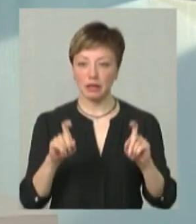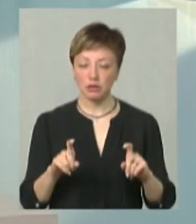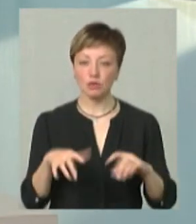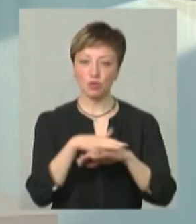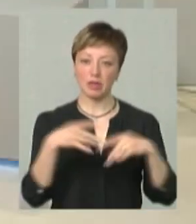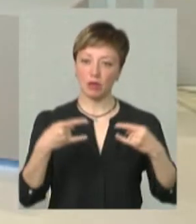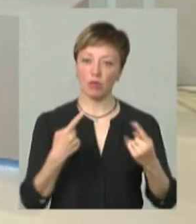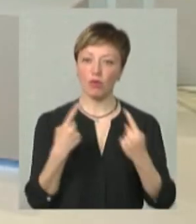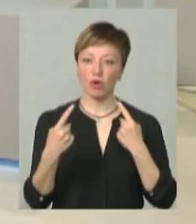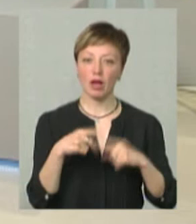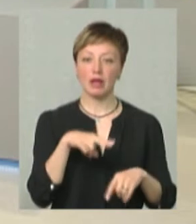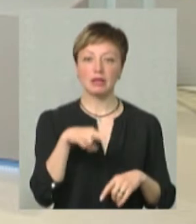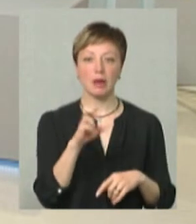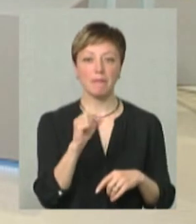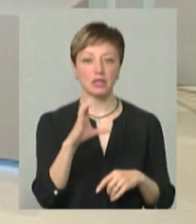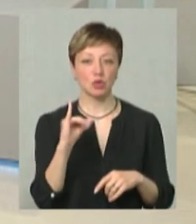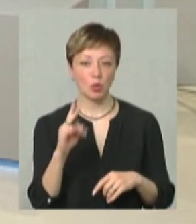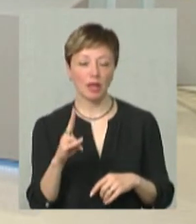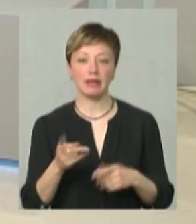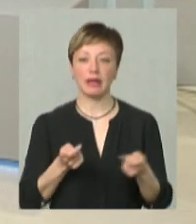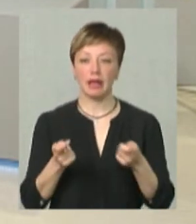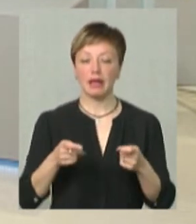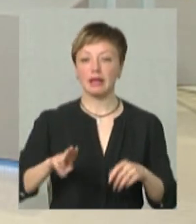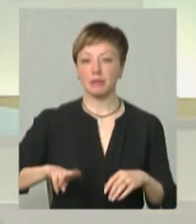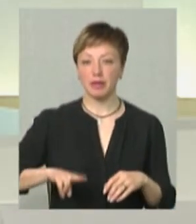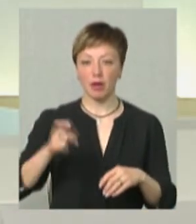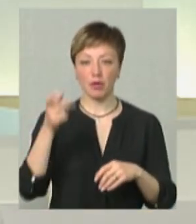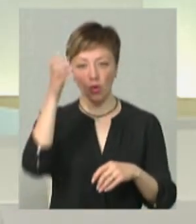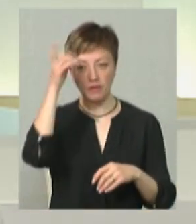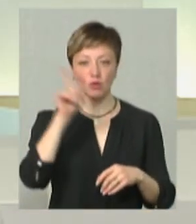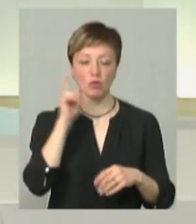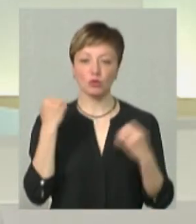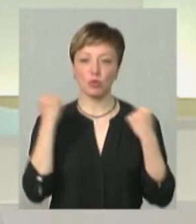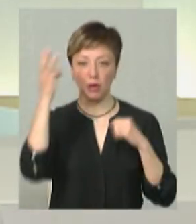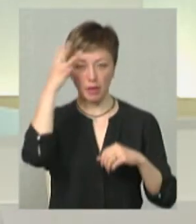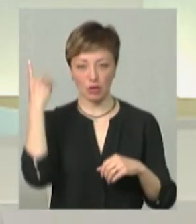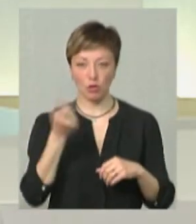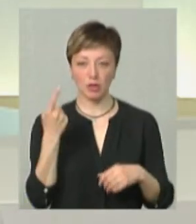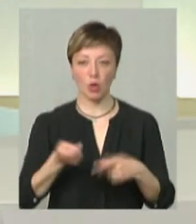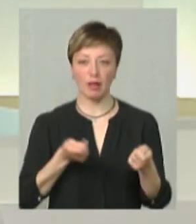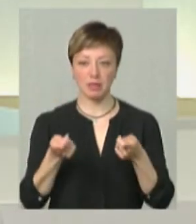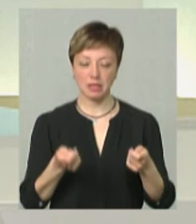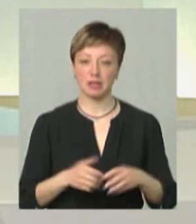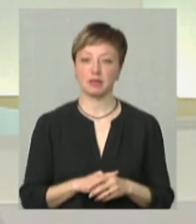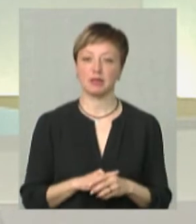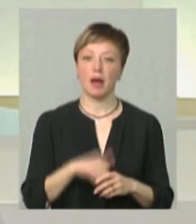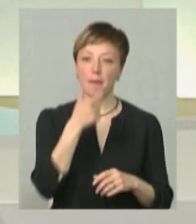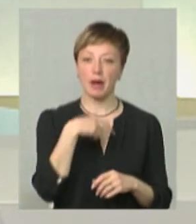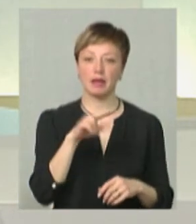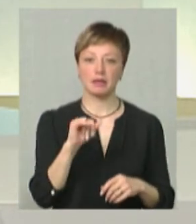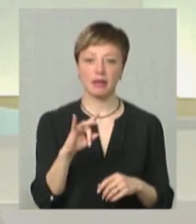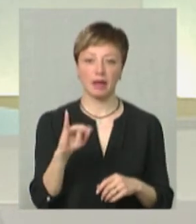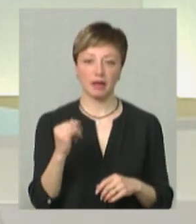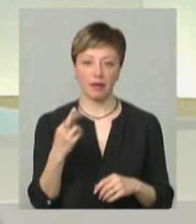спільній студії поговоримо з Дарією Басюк, директоркою департаменту освіти, науки, молоді та спорту Хмельницької обласної адміністрації. Пані Дар'ї,